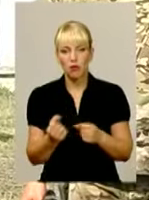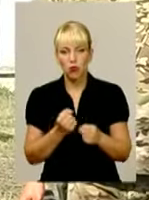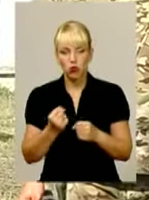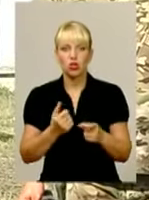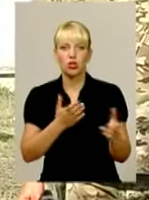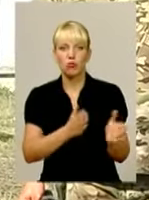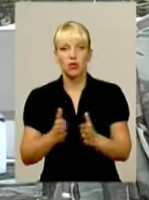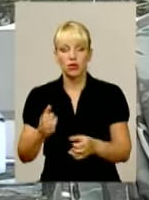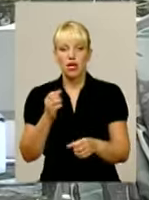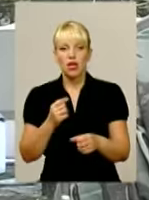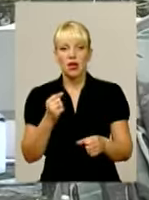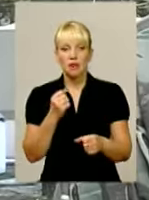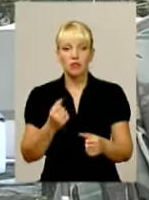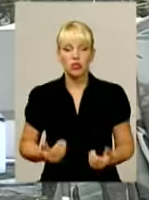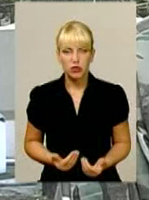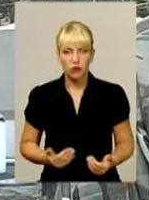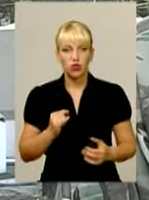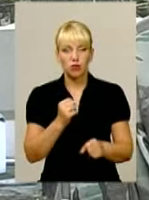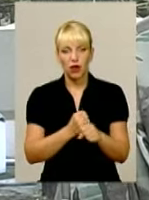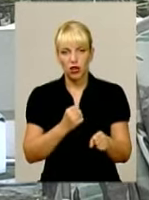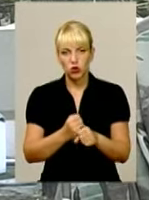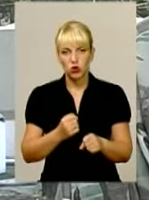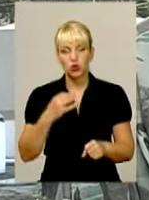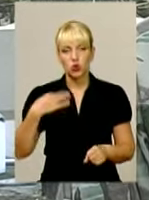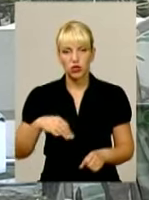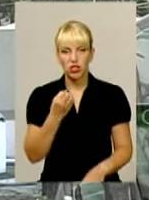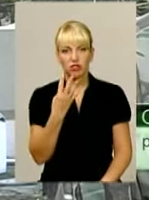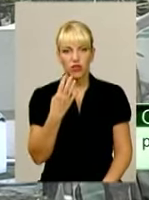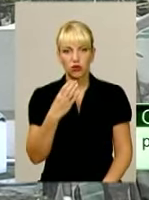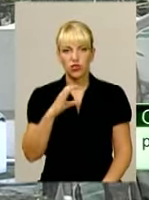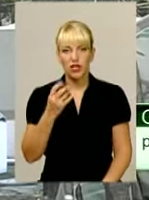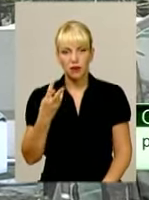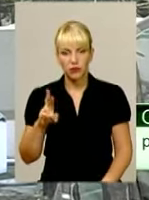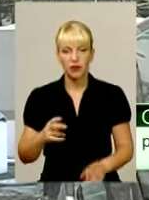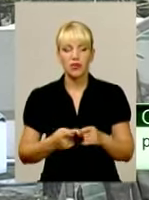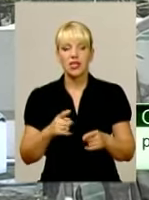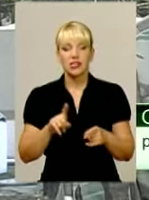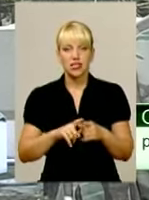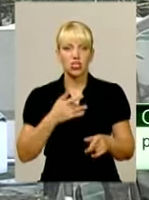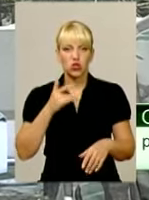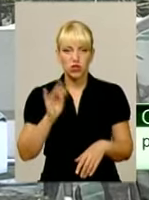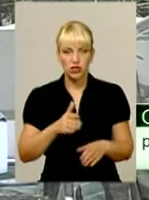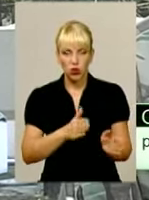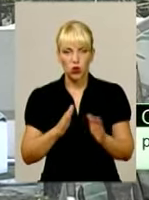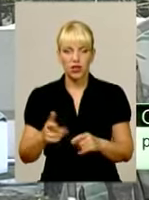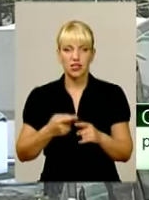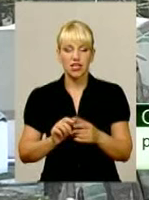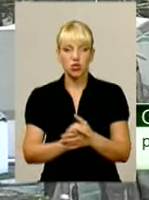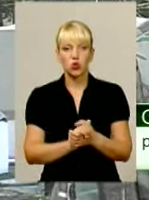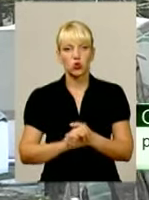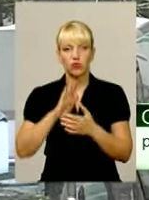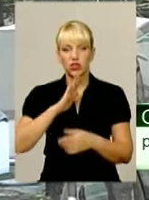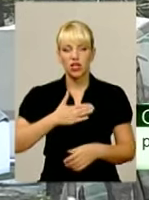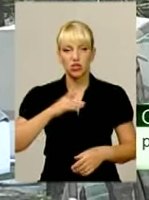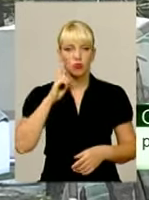14 серпня. Жорсткий уклад, але разом з тим це згуртовує наших юнаків. Курсанти